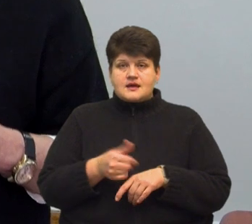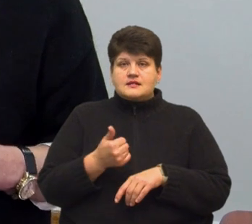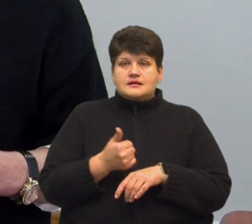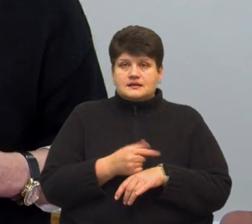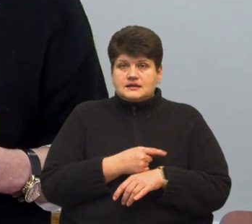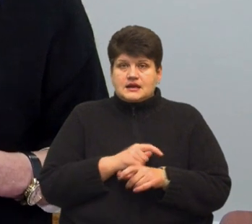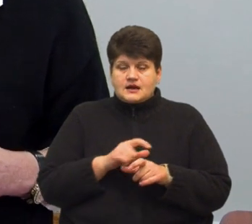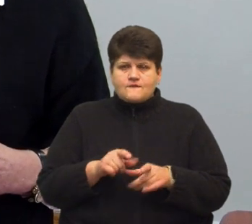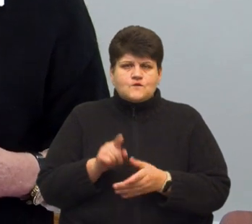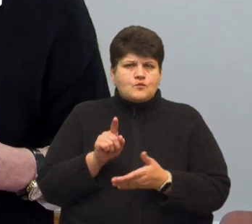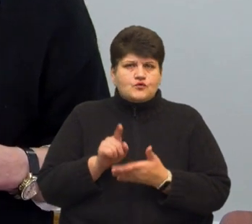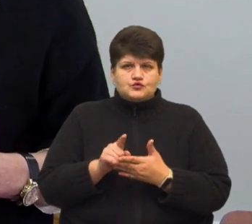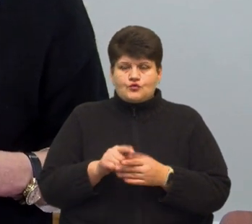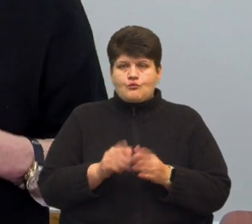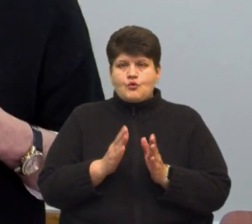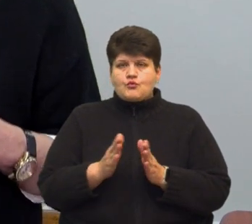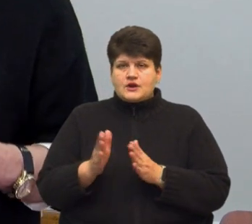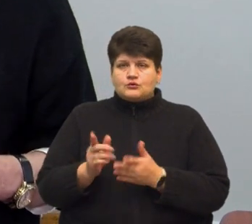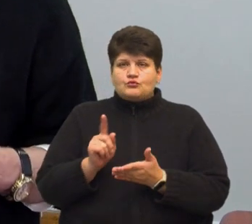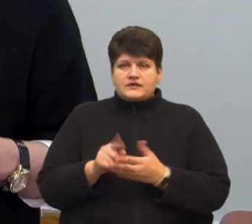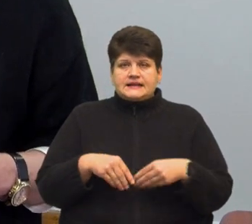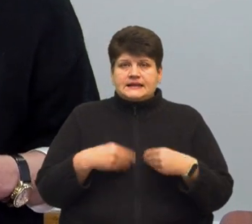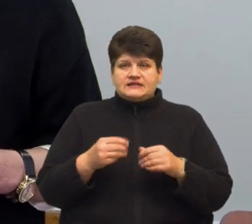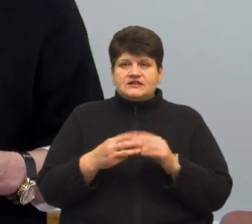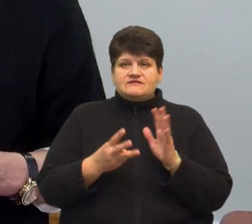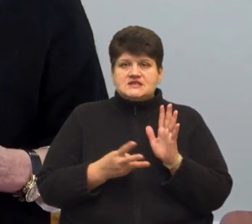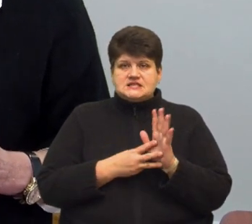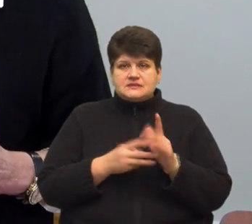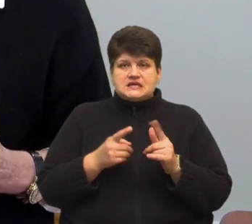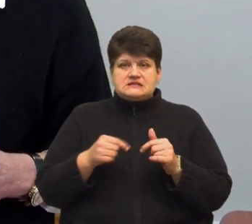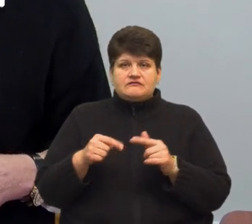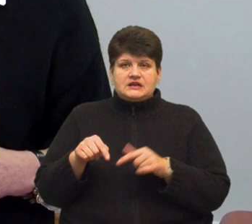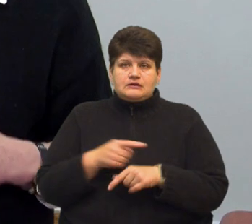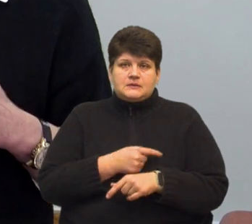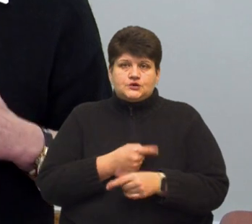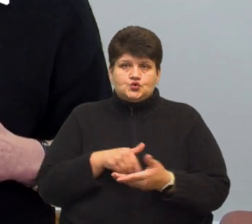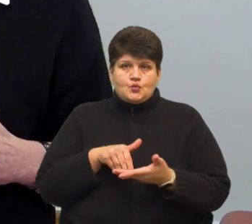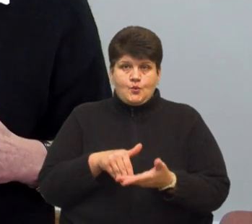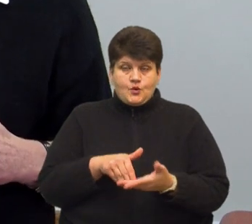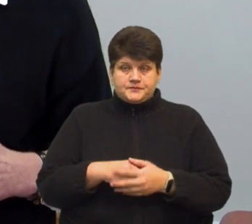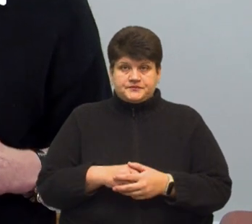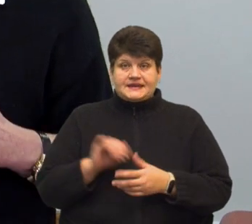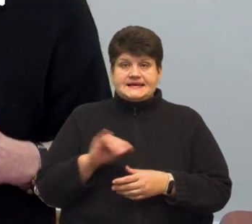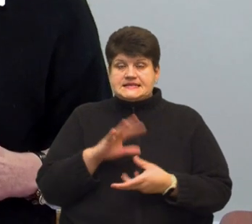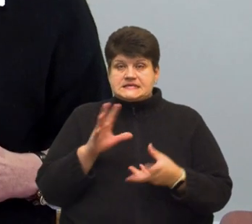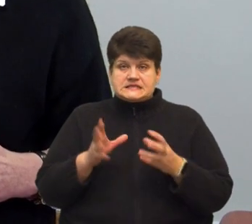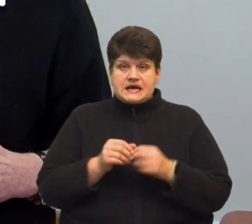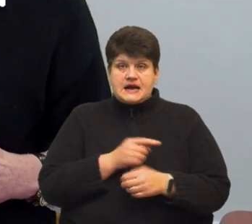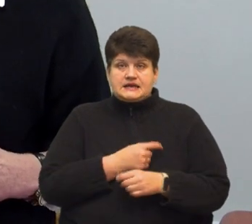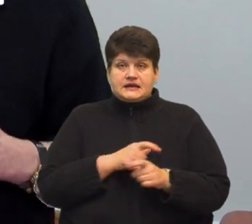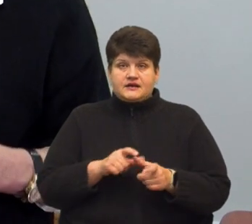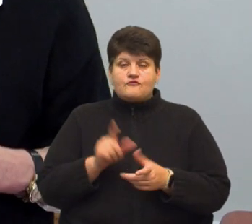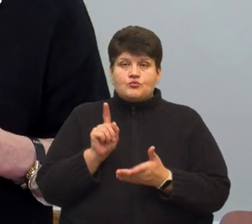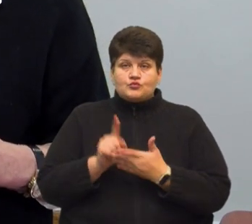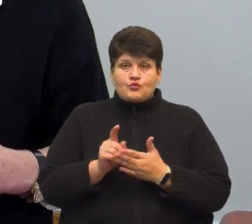в обов'язковому порядку повинні надавати 18 видів медичної допомоги. І загальні лікарні в обов'язковому